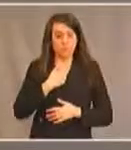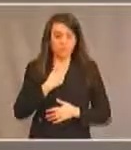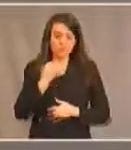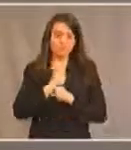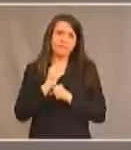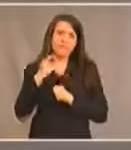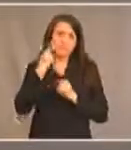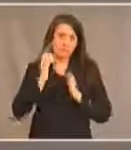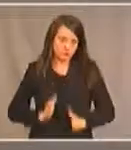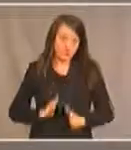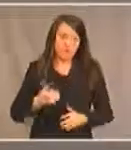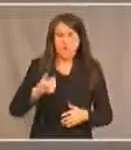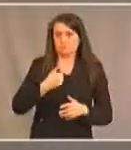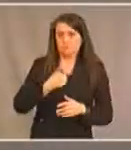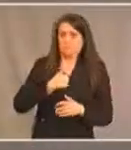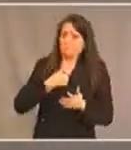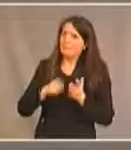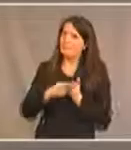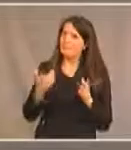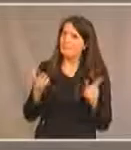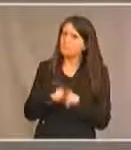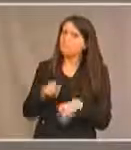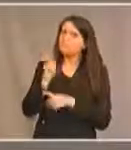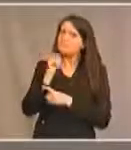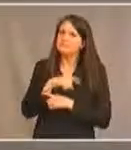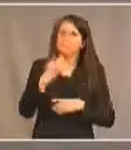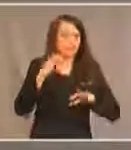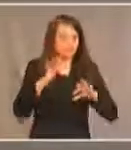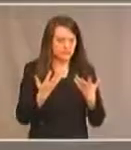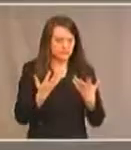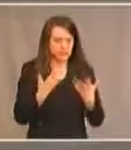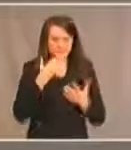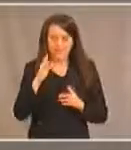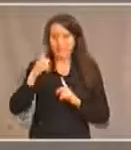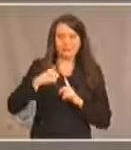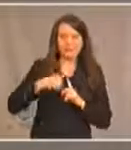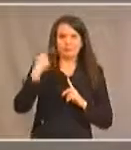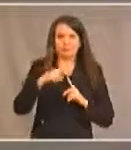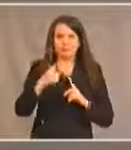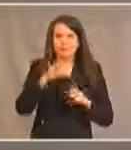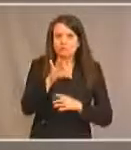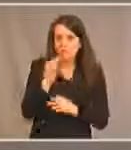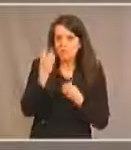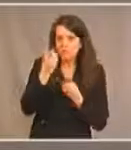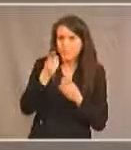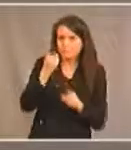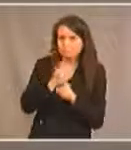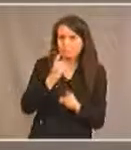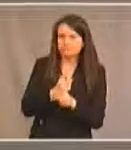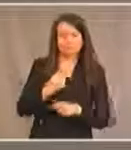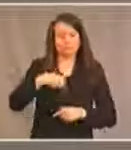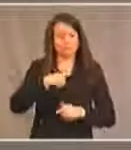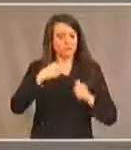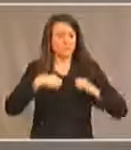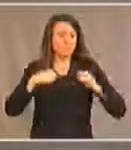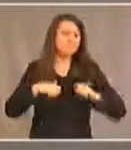on a souvent nous-mêmes des difficultés à déterminer quelle est la meilleure façon d'accéder à l'information. Nous essayons d